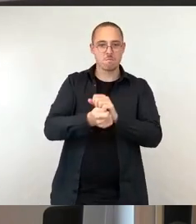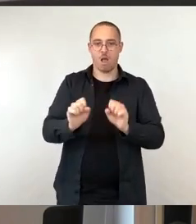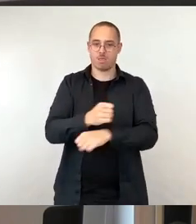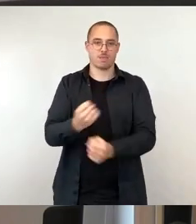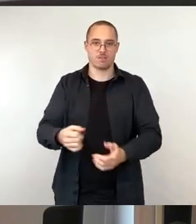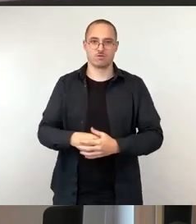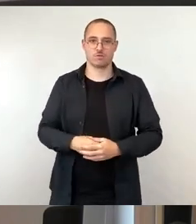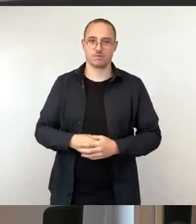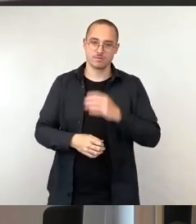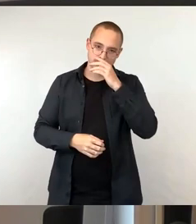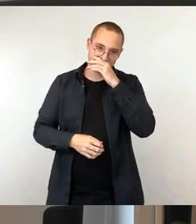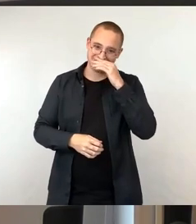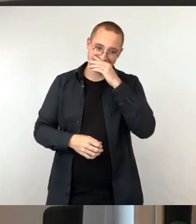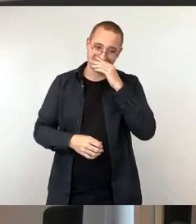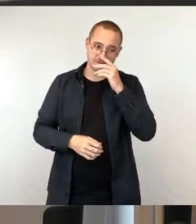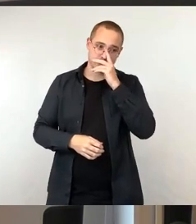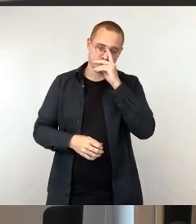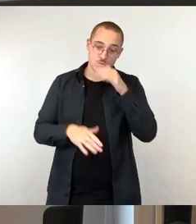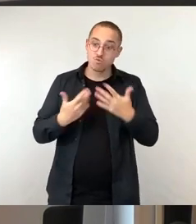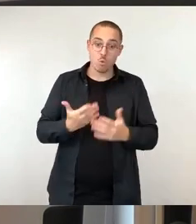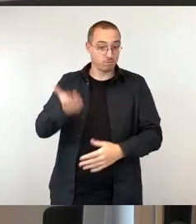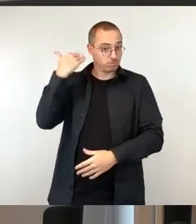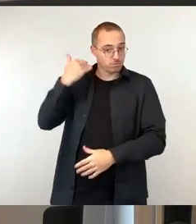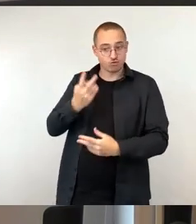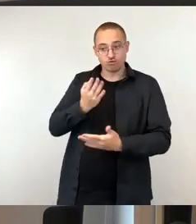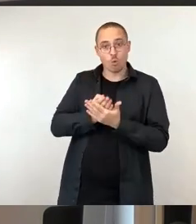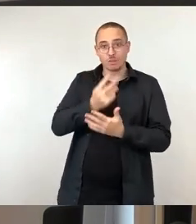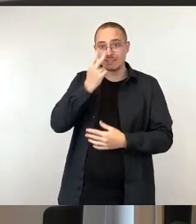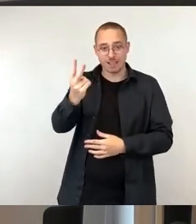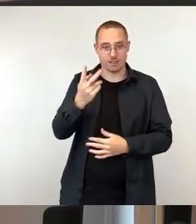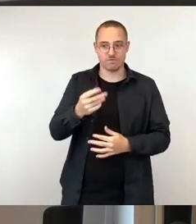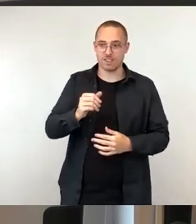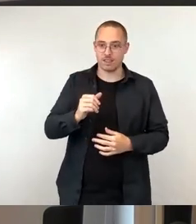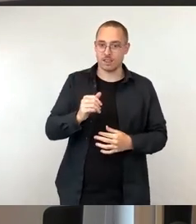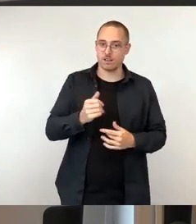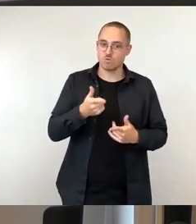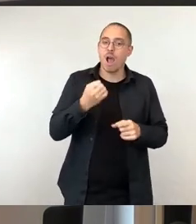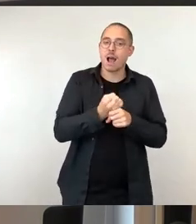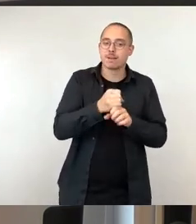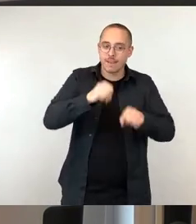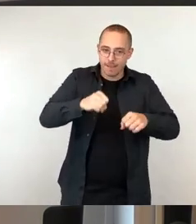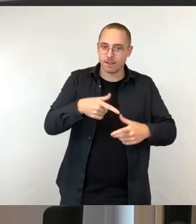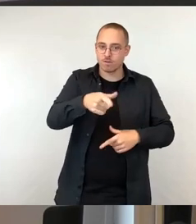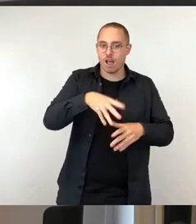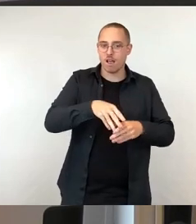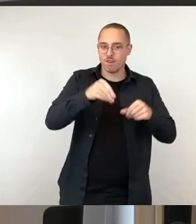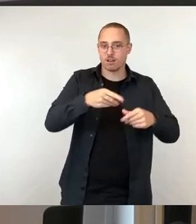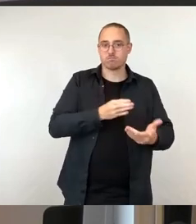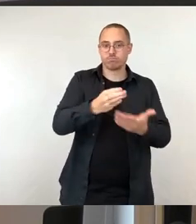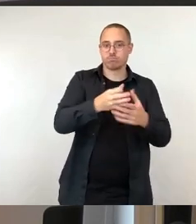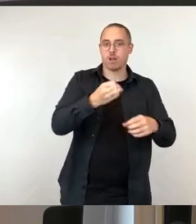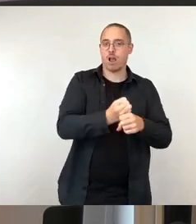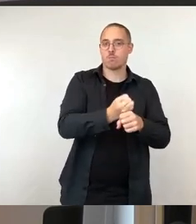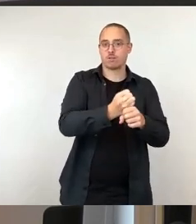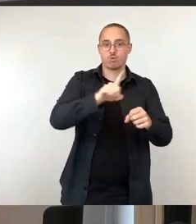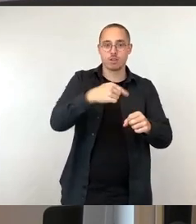Arbeitsgelegenheiten in den ersten Arbeitsmarkt ist so gut wie nie erfolgt. Da aber das Instrument Arbeitsgelegenheiten nun schon